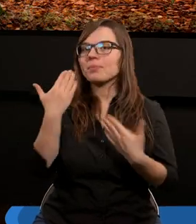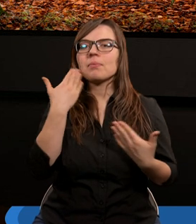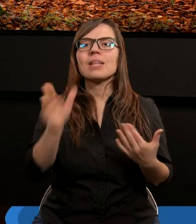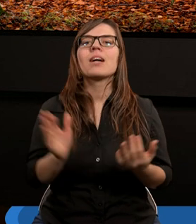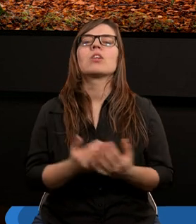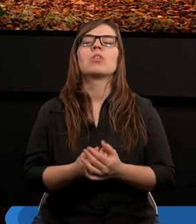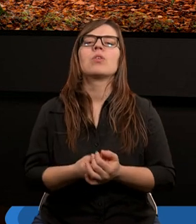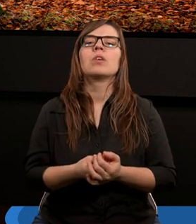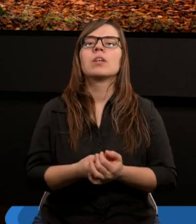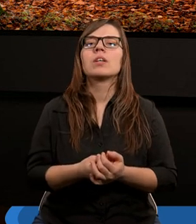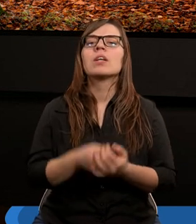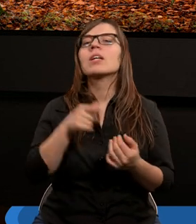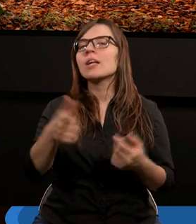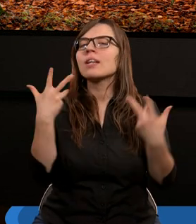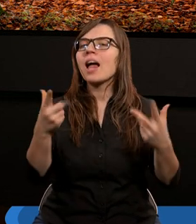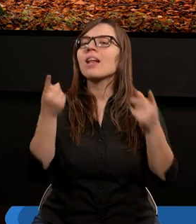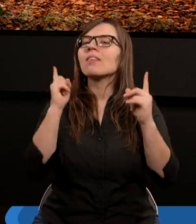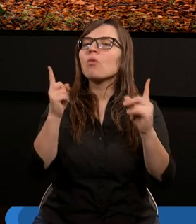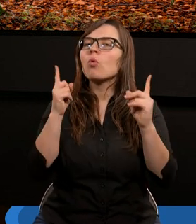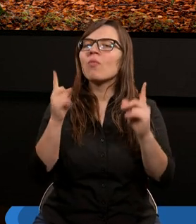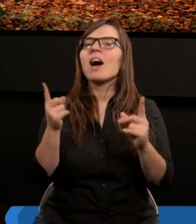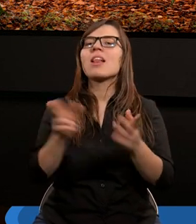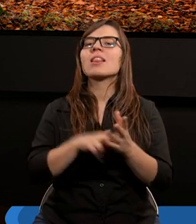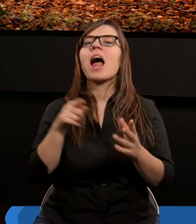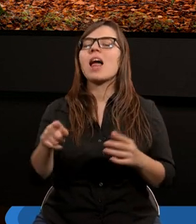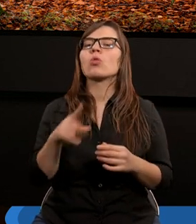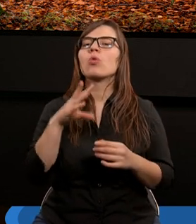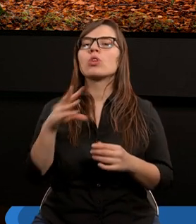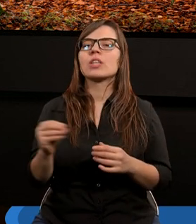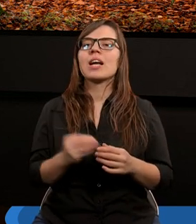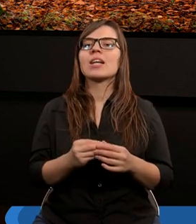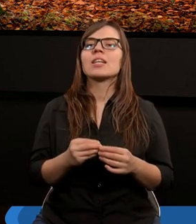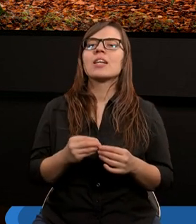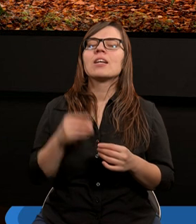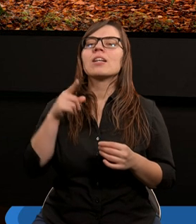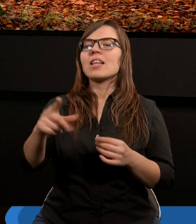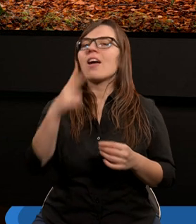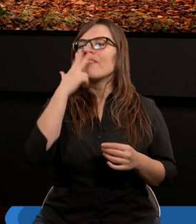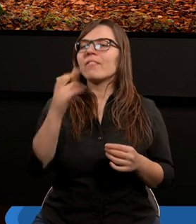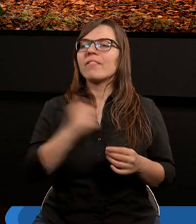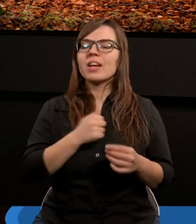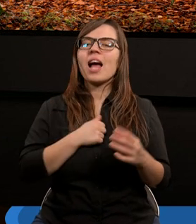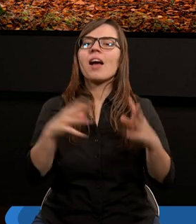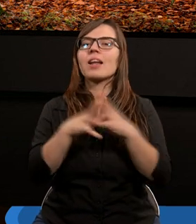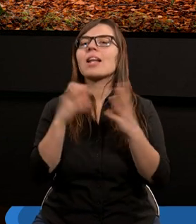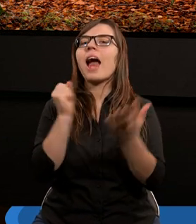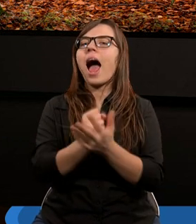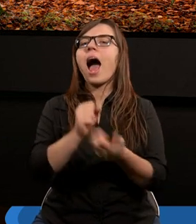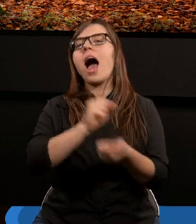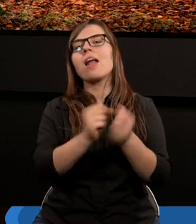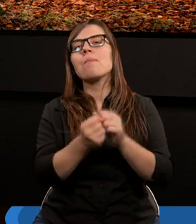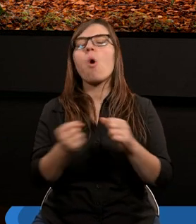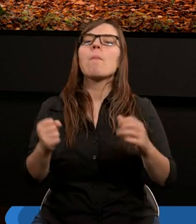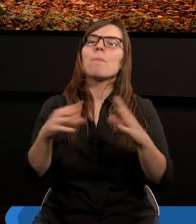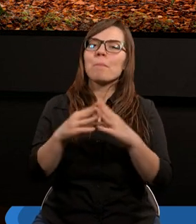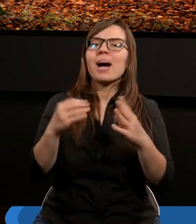Ja chciałem zwrócić uwagę na to, że wyrażenie zakon albo prawo